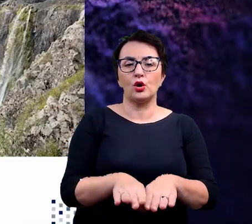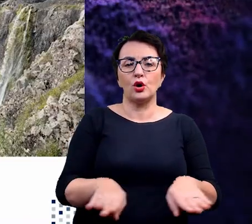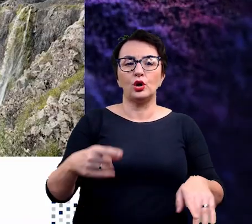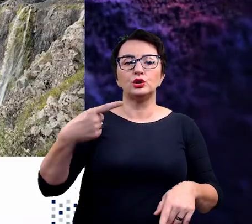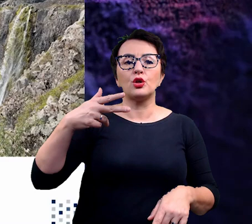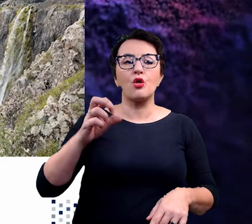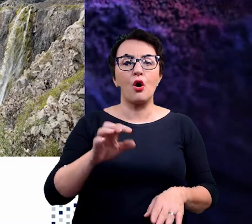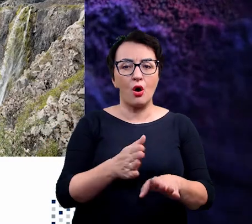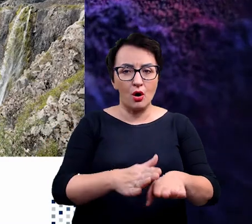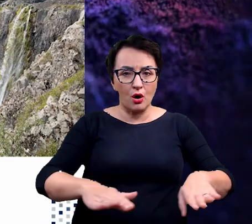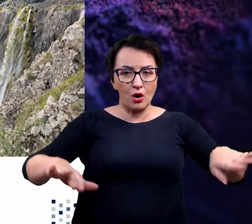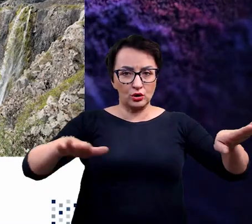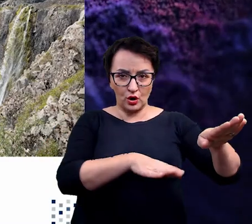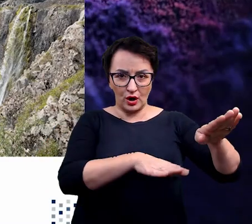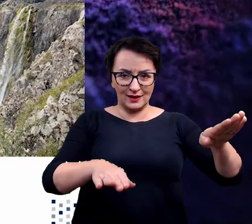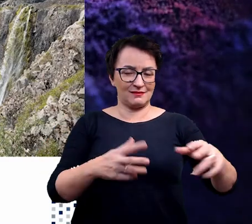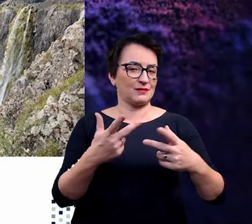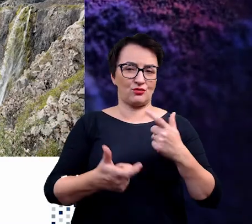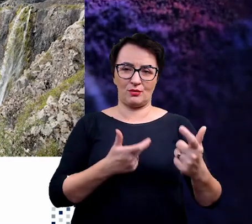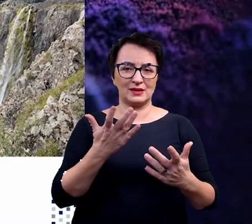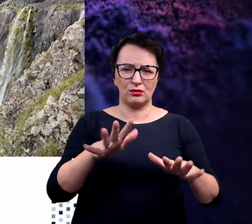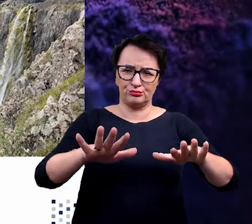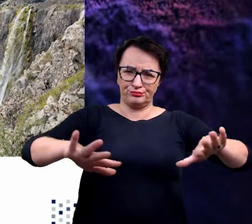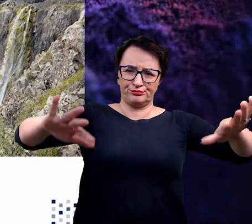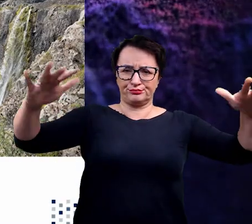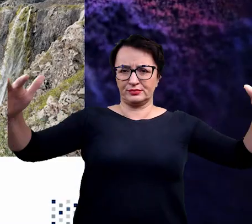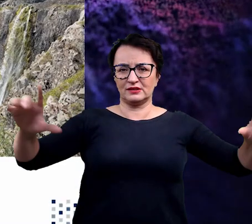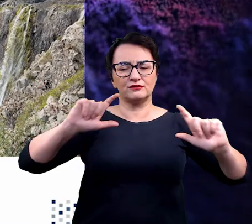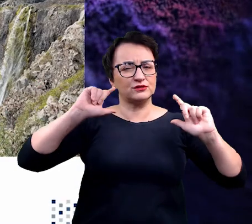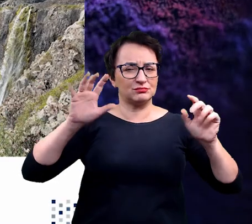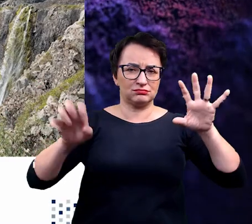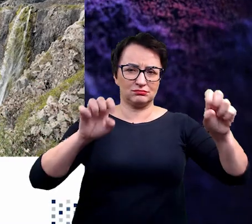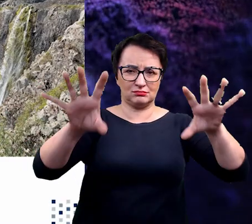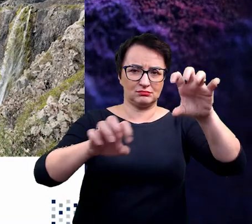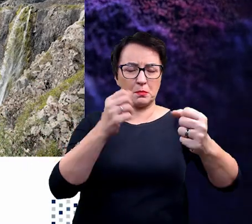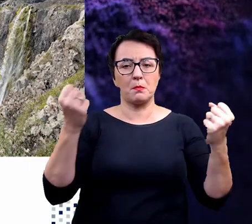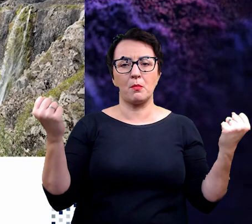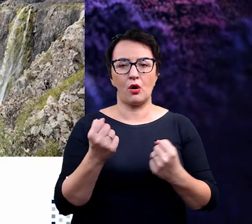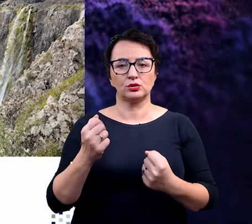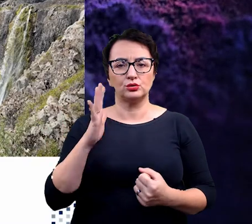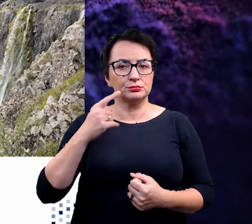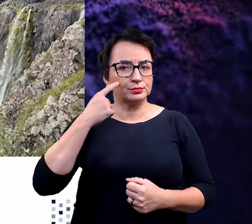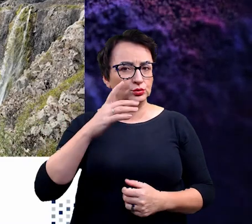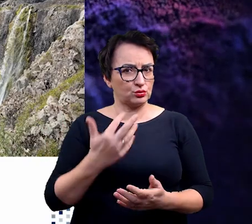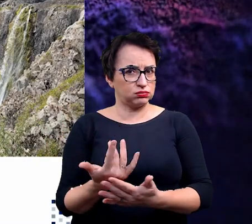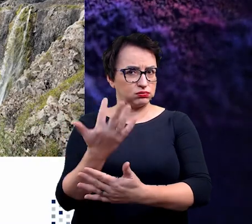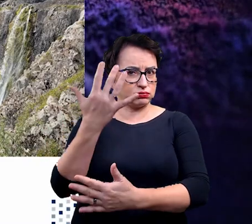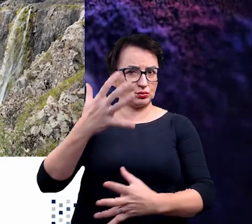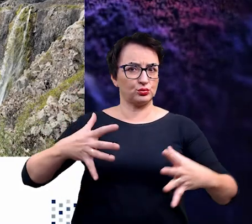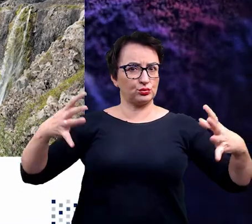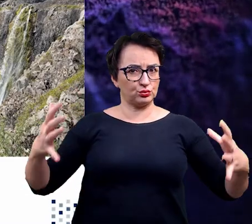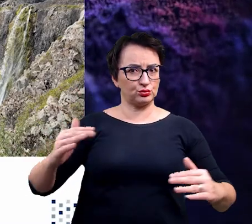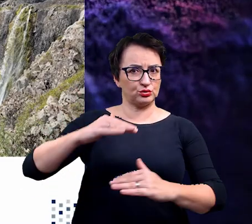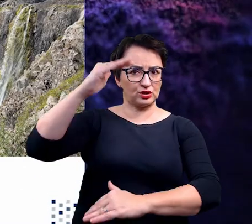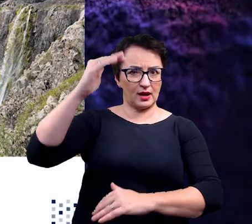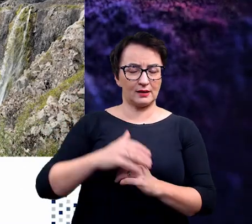wolną przestrzeń, niezależnie od tego, czy jesteśmy na dnie dwoliny, czy wysoko na istokach. Wszędzie znajdziemy już całkiem duże osobniki sosny wydmowej.